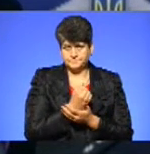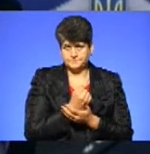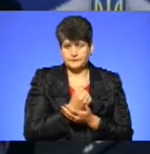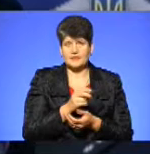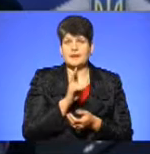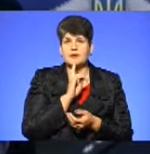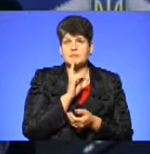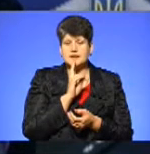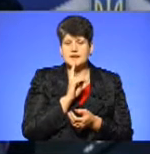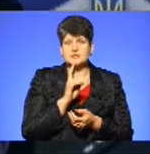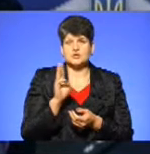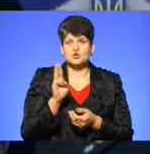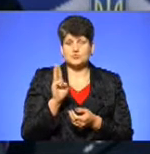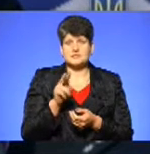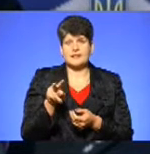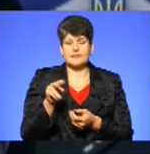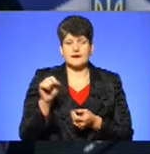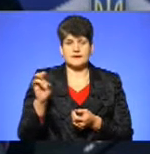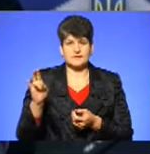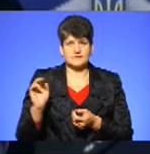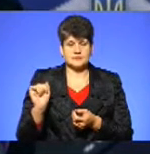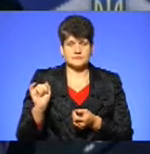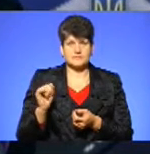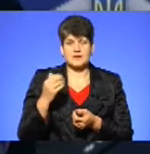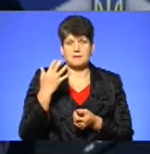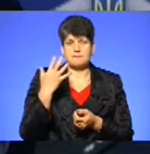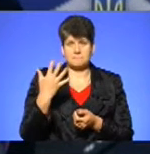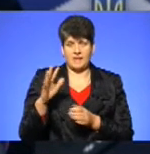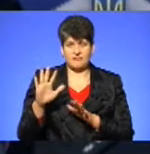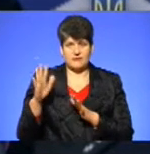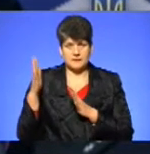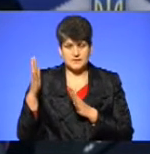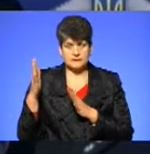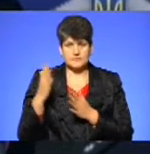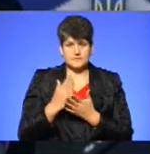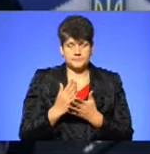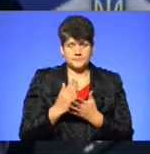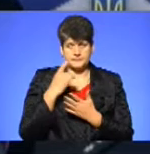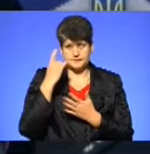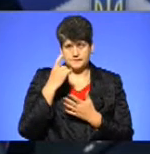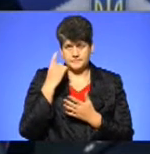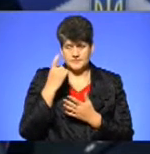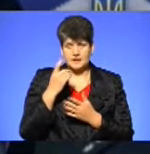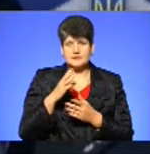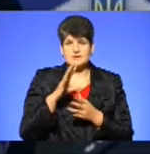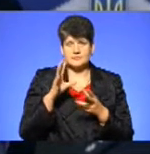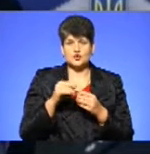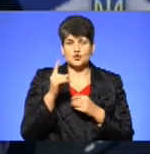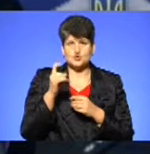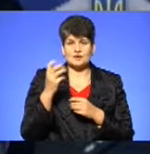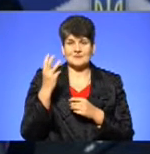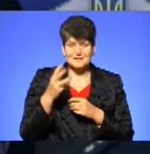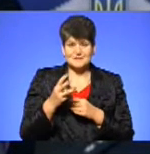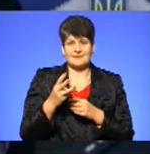Кременецький, відповідно, Шумський і Ланівці – це п'ять таких випадків. Це рахуйте всього по 130 статті, тобто